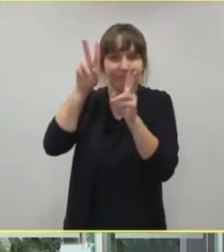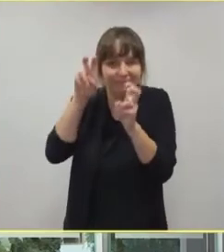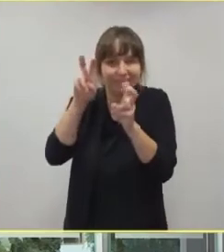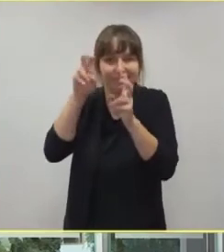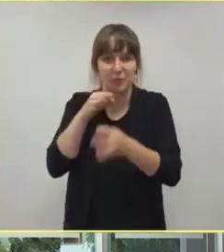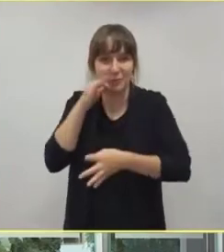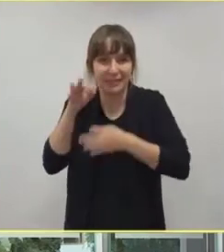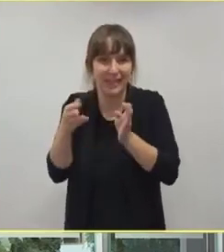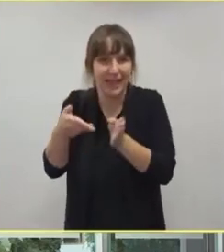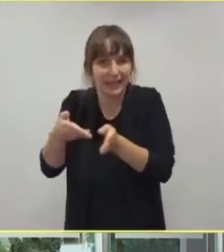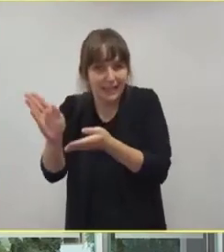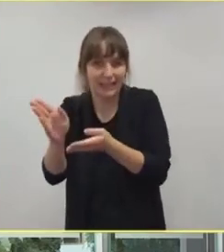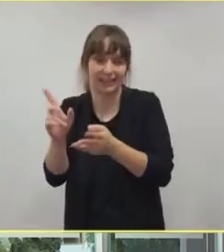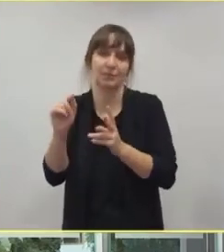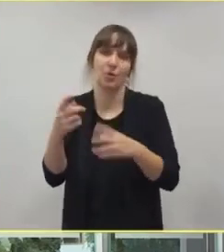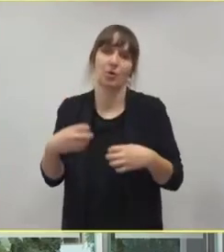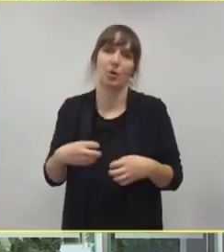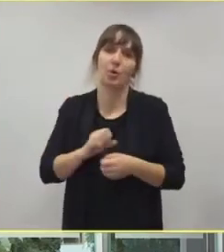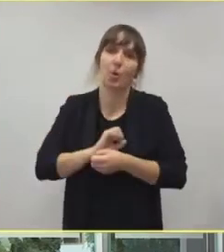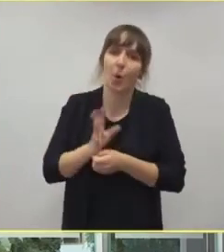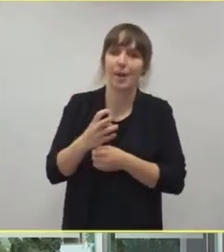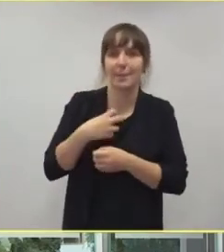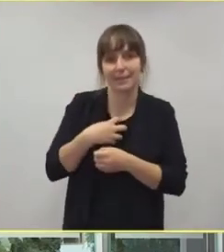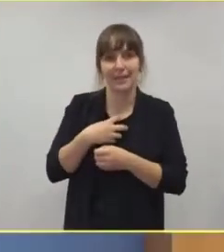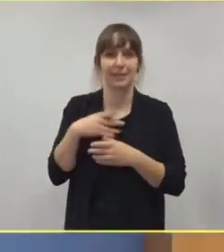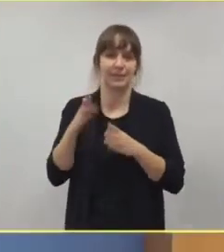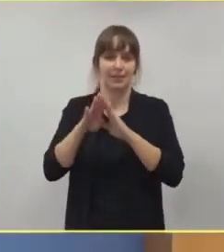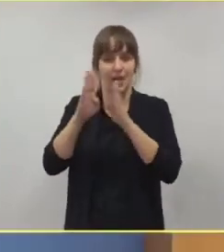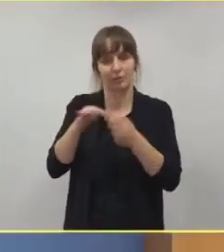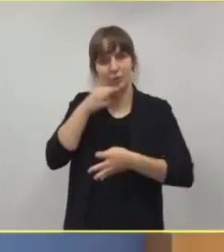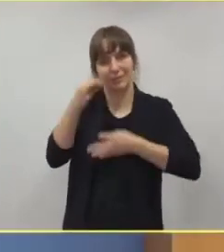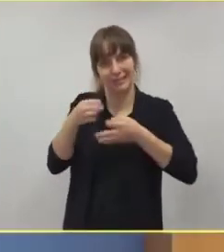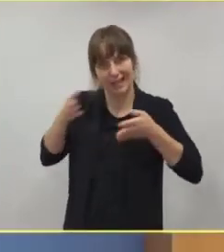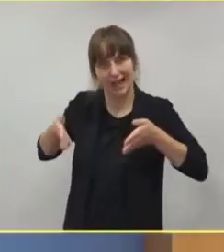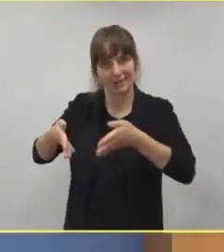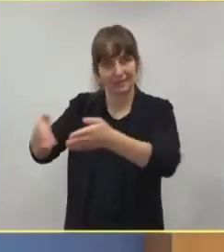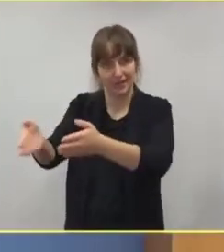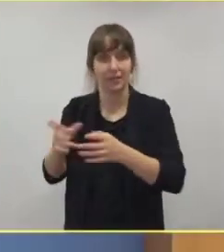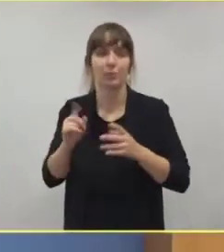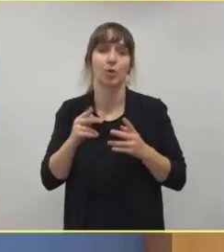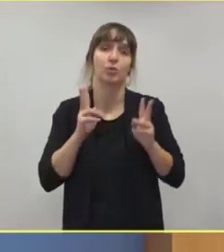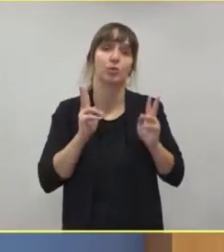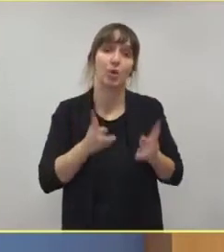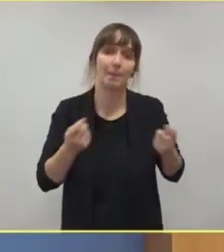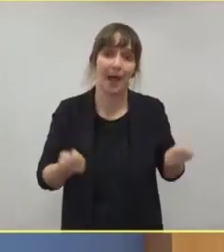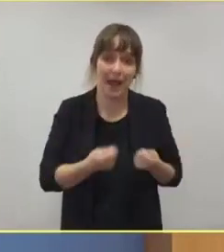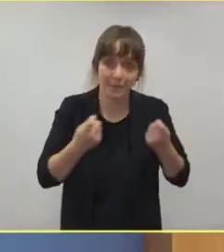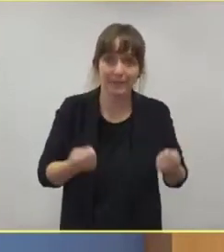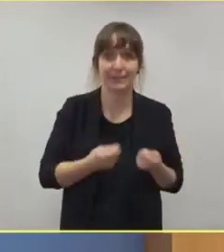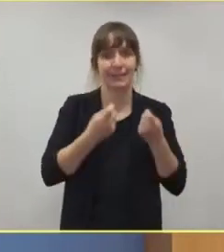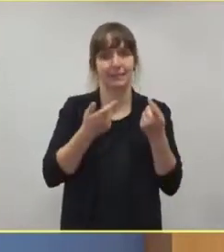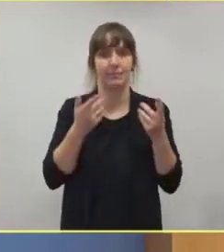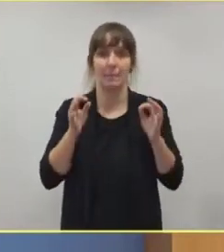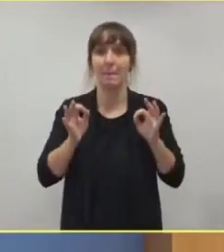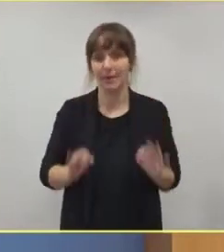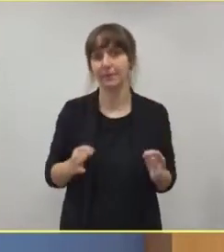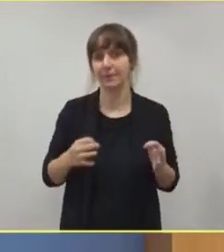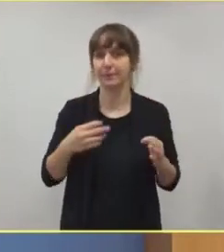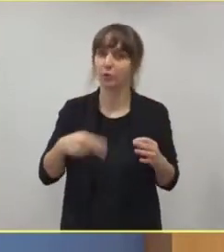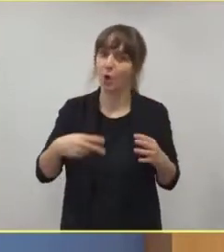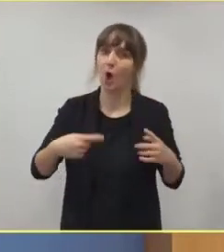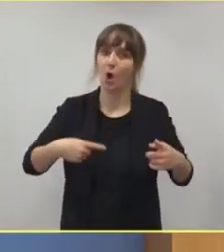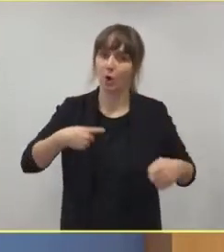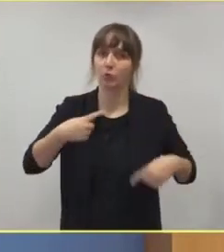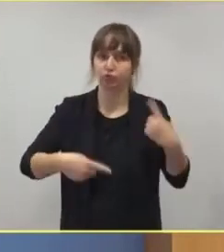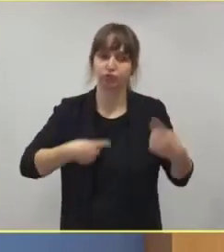Behandlungspfade durchlaufen in den Häusern und somit eben auch der Normalbetrieb derzeit noch relativ